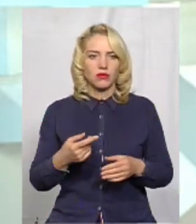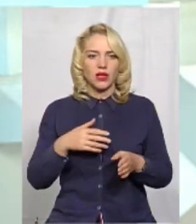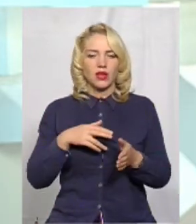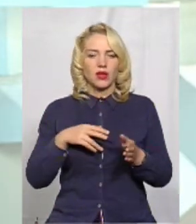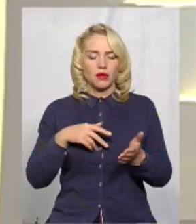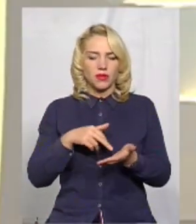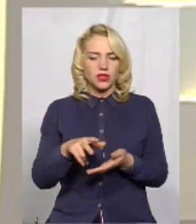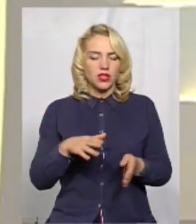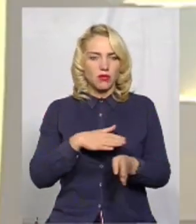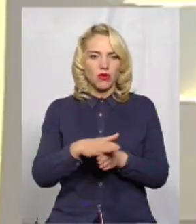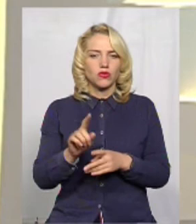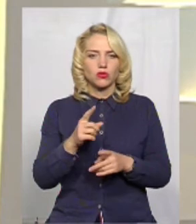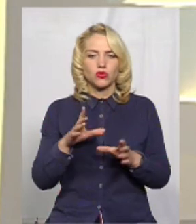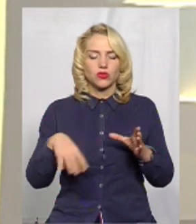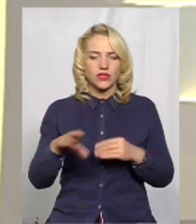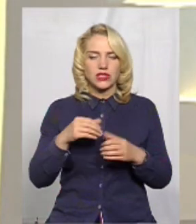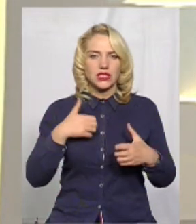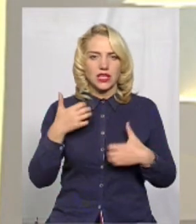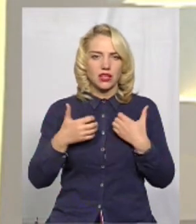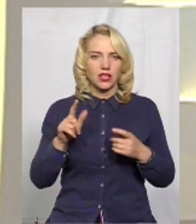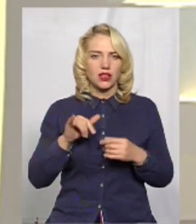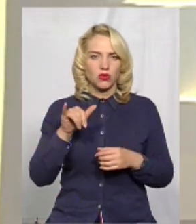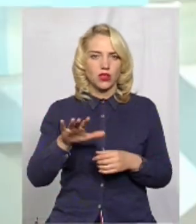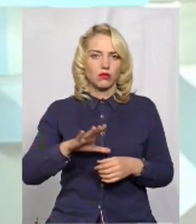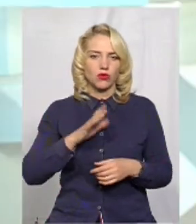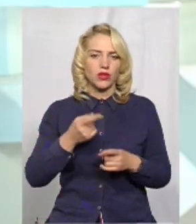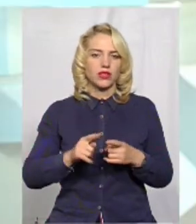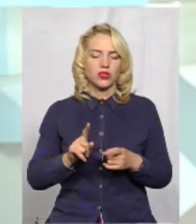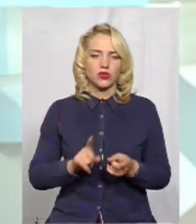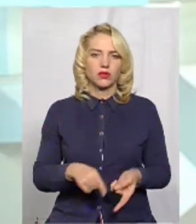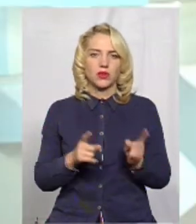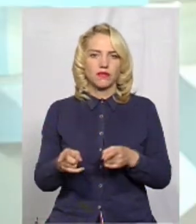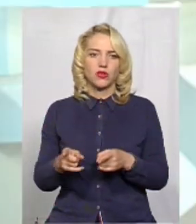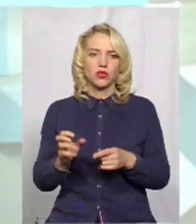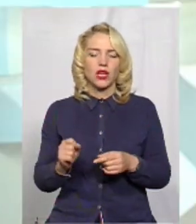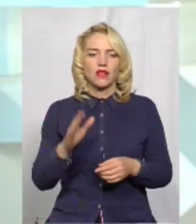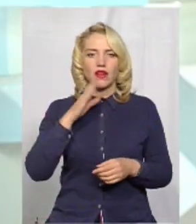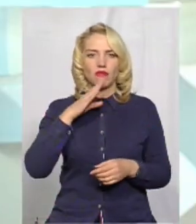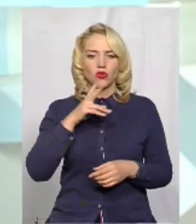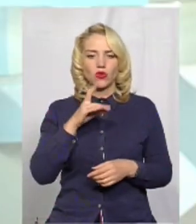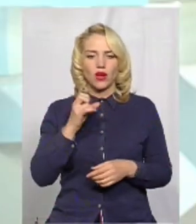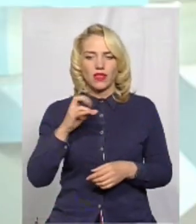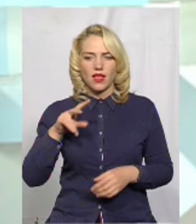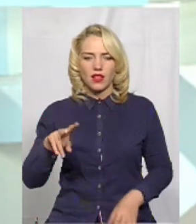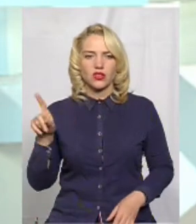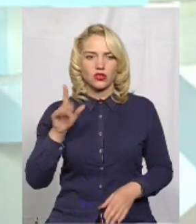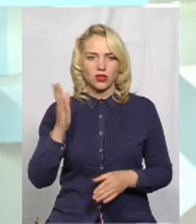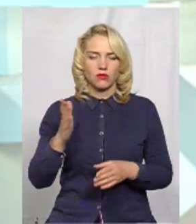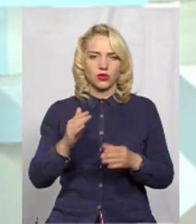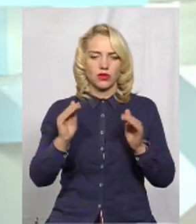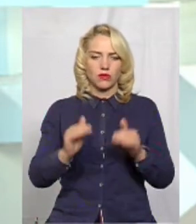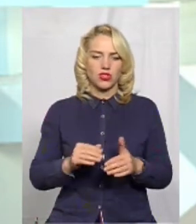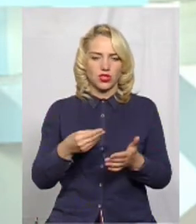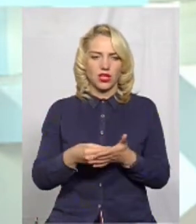повністю, тому що всі страхи, які в них були, це те, що їх переведуть на водоканал, що вони там будуть нижчі